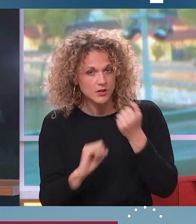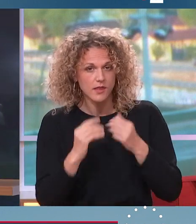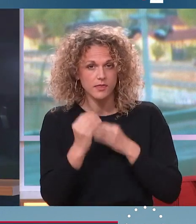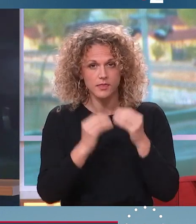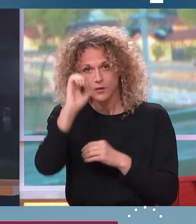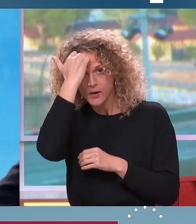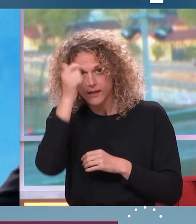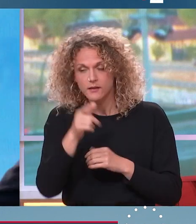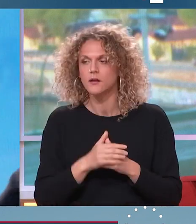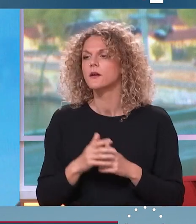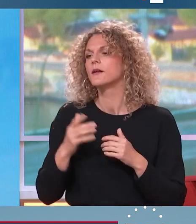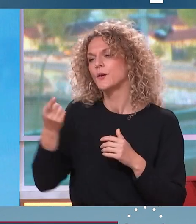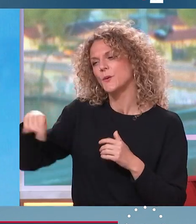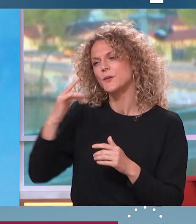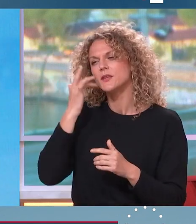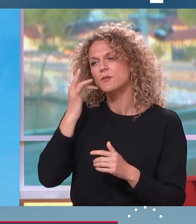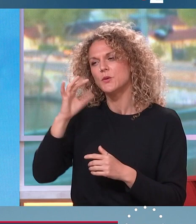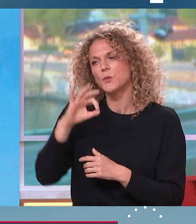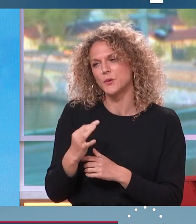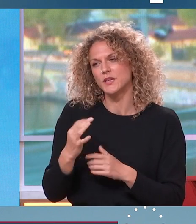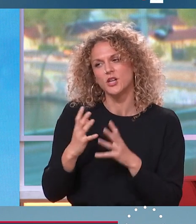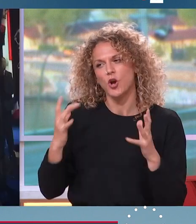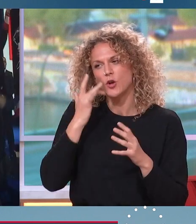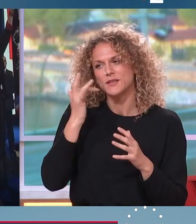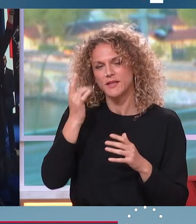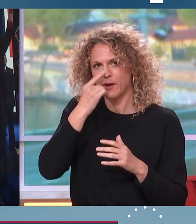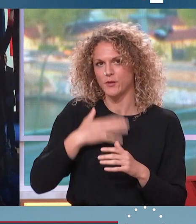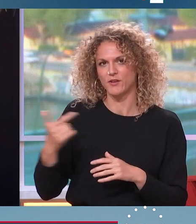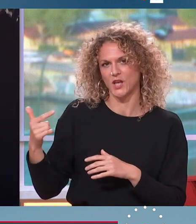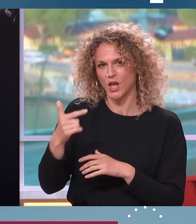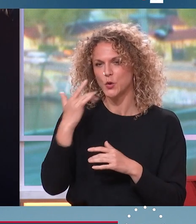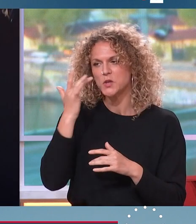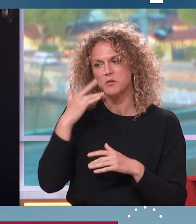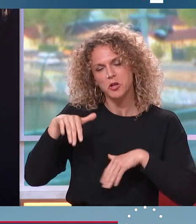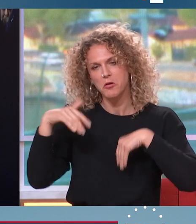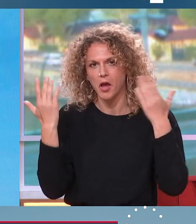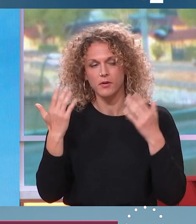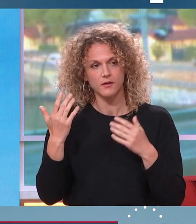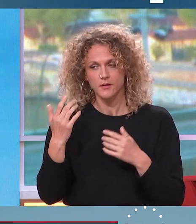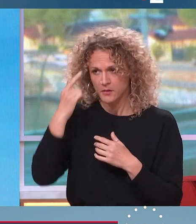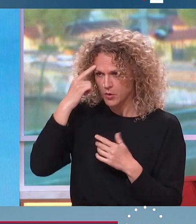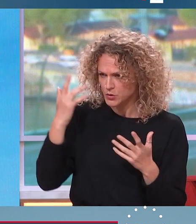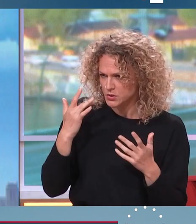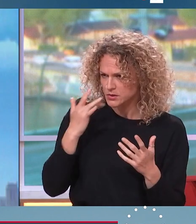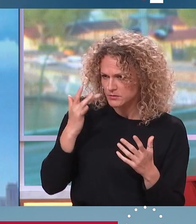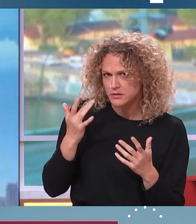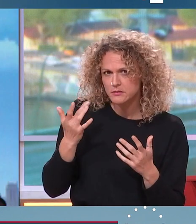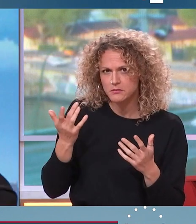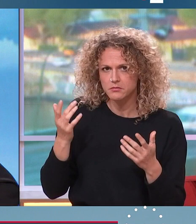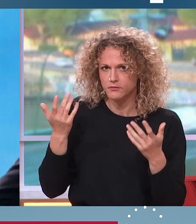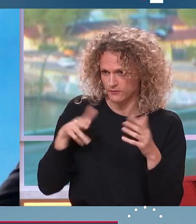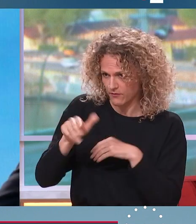regrettez, par exemple Ce sont des grands timides, mais je pense qu'à un moment, ils surmonteront leur timidité. C'est-à-dire, vous pensez qu'il y des gens qui vont sortir du bois ? Oui, bien